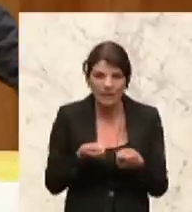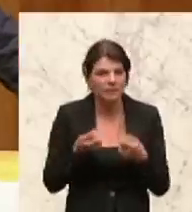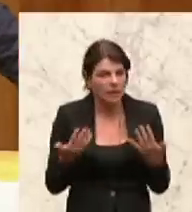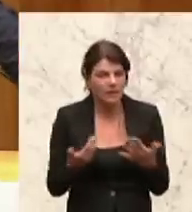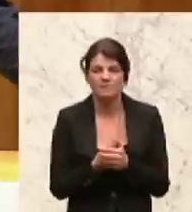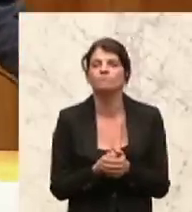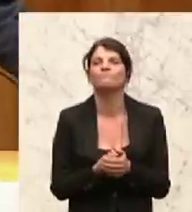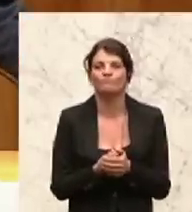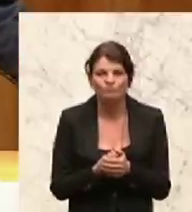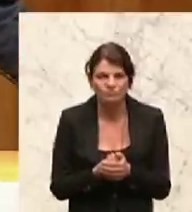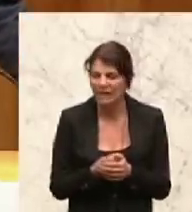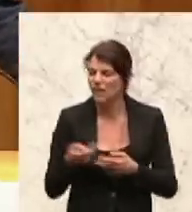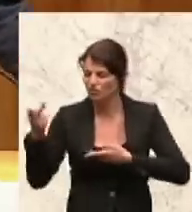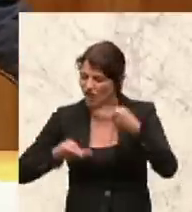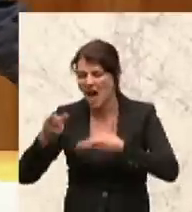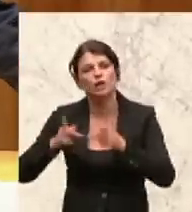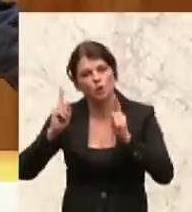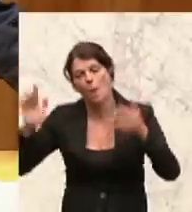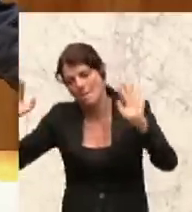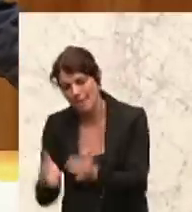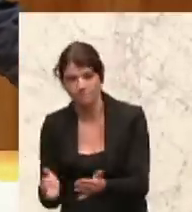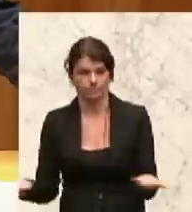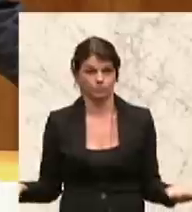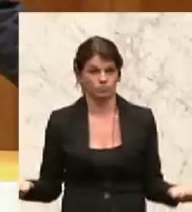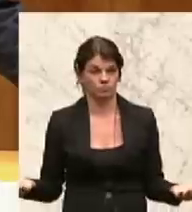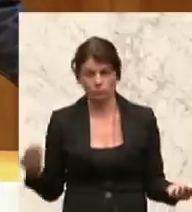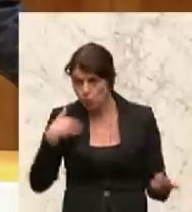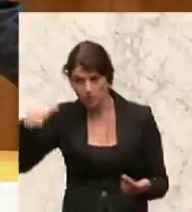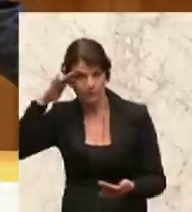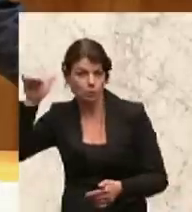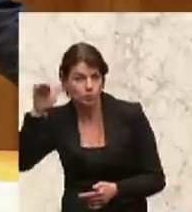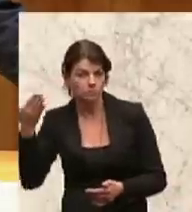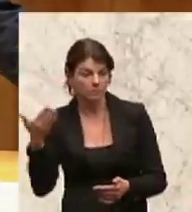noch der Schaden minimiert wird. Es muss eine Möglichkeit geben,